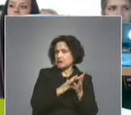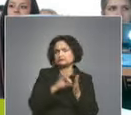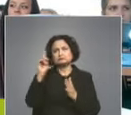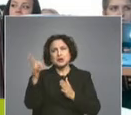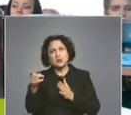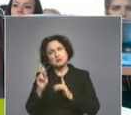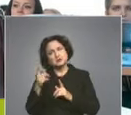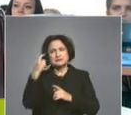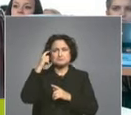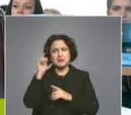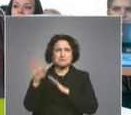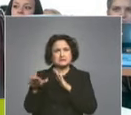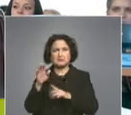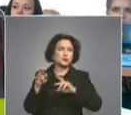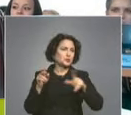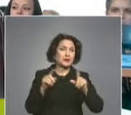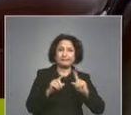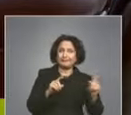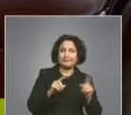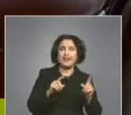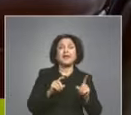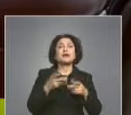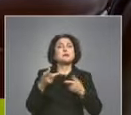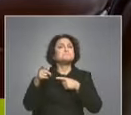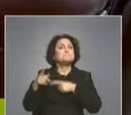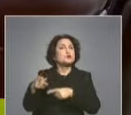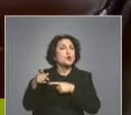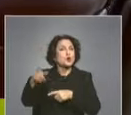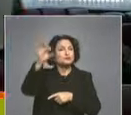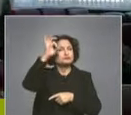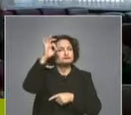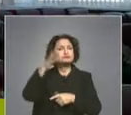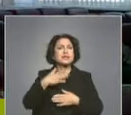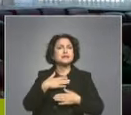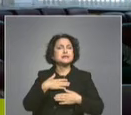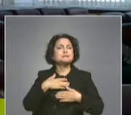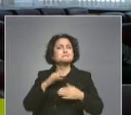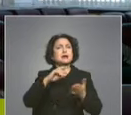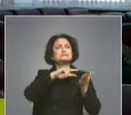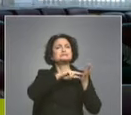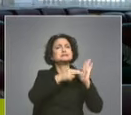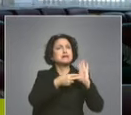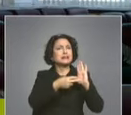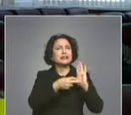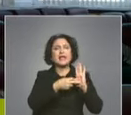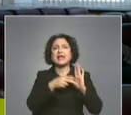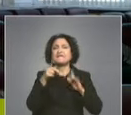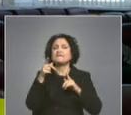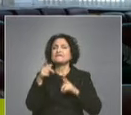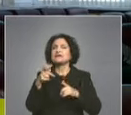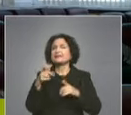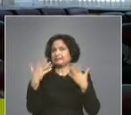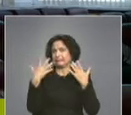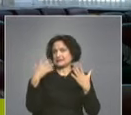престъпник. Прокурорът ученик бе подходил са стратегия към пледуарията си. Вие поискахте присъда 10 години, дадоха